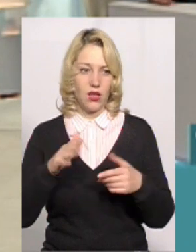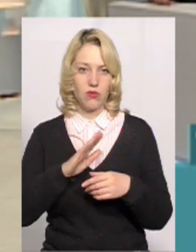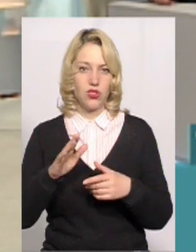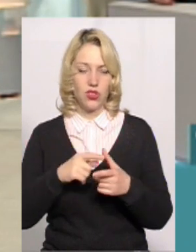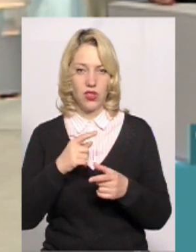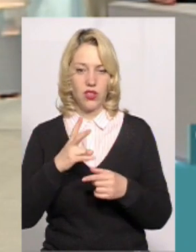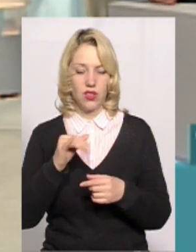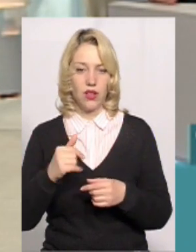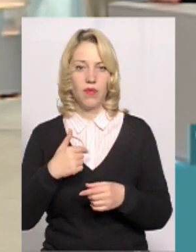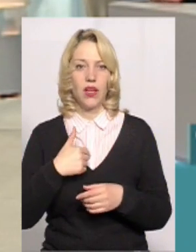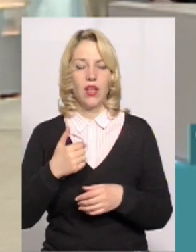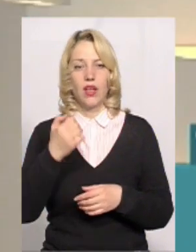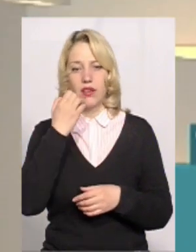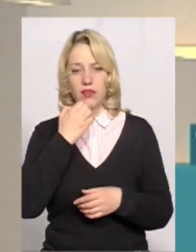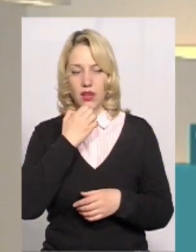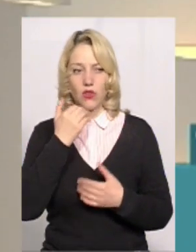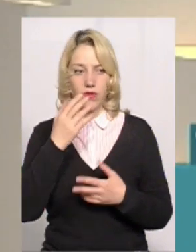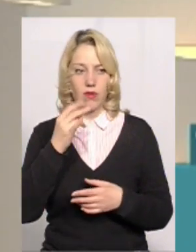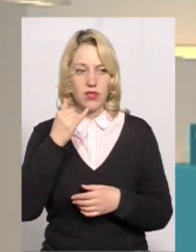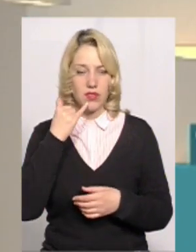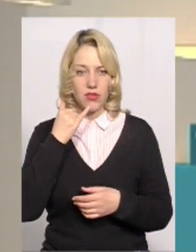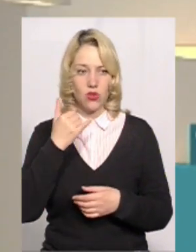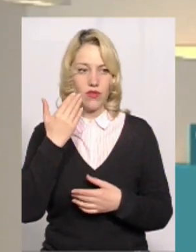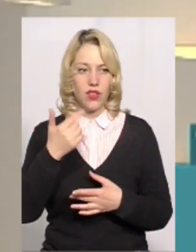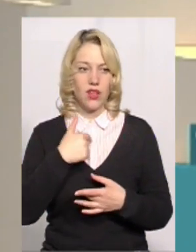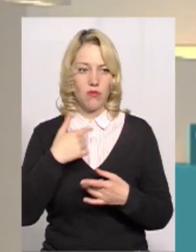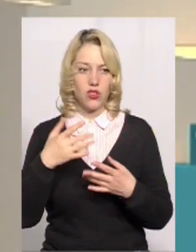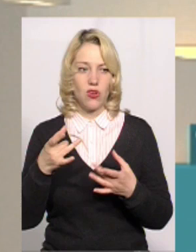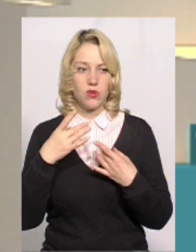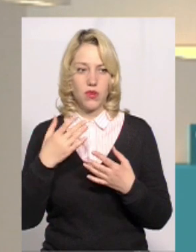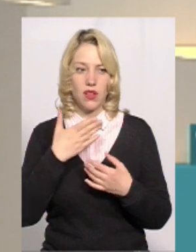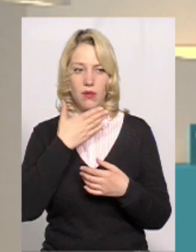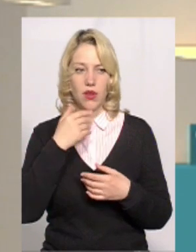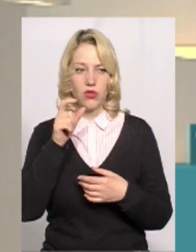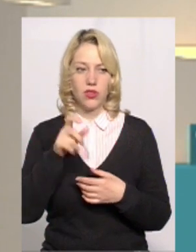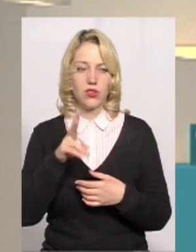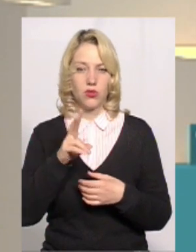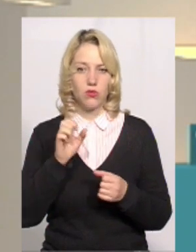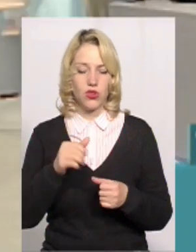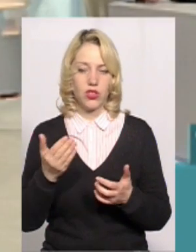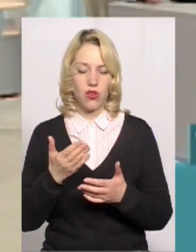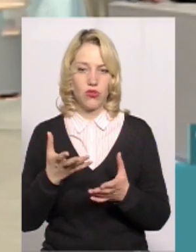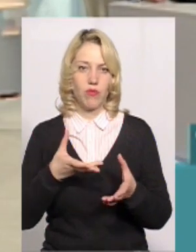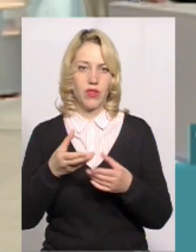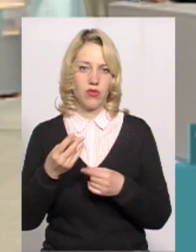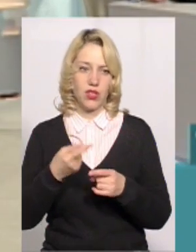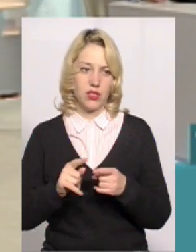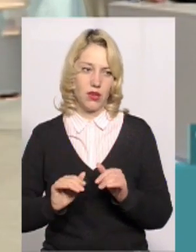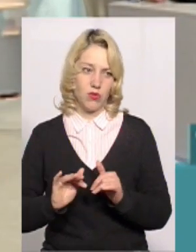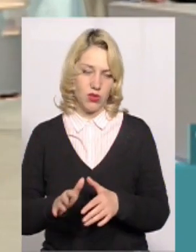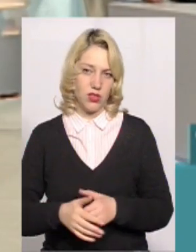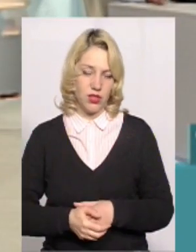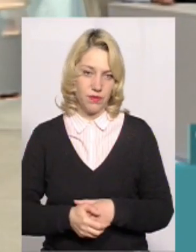Пане Володимире, дякуємо вам за дзвінок, але у нас зараз в студії немає людини, яка може якимось чином вплинути на цей